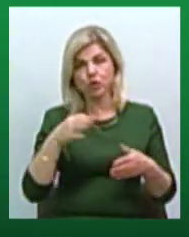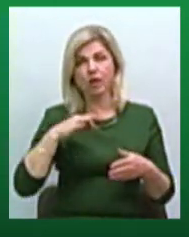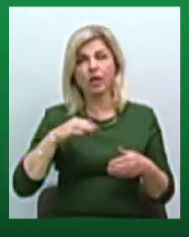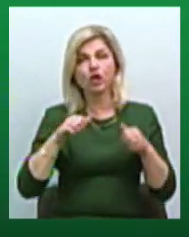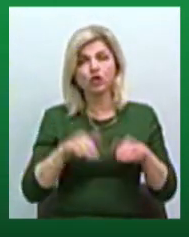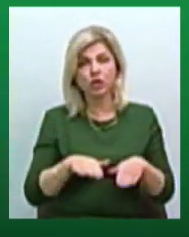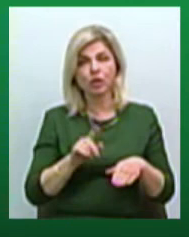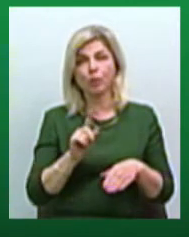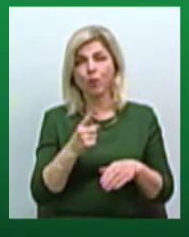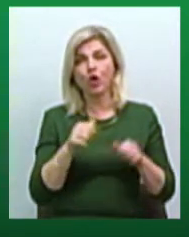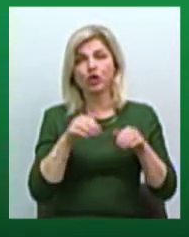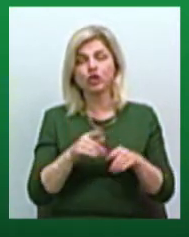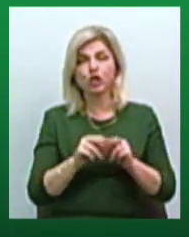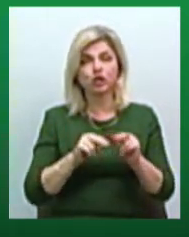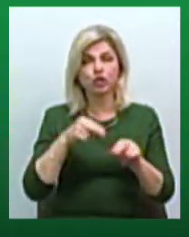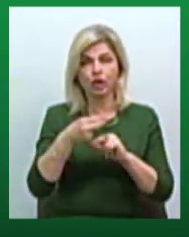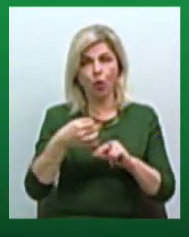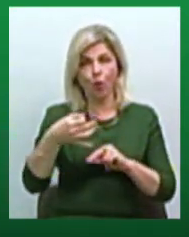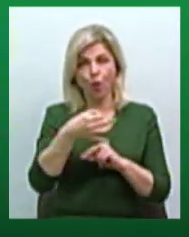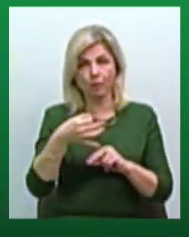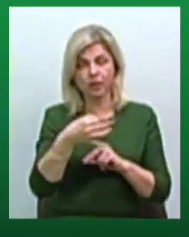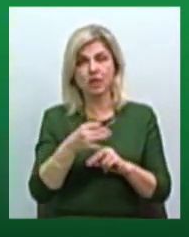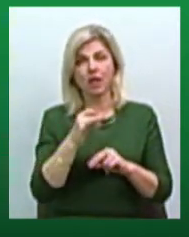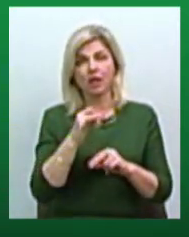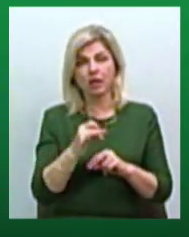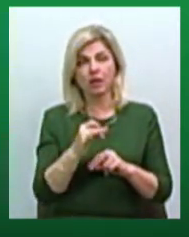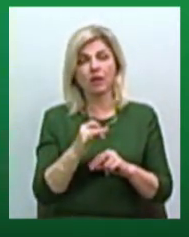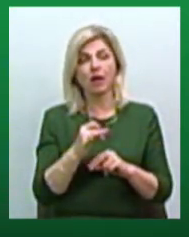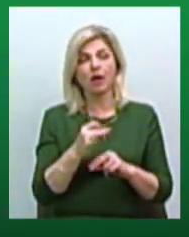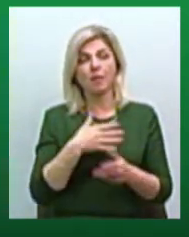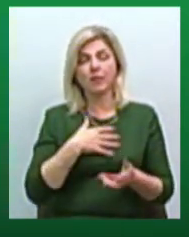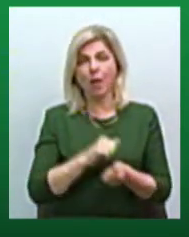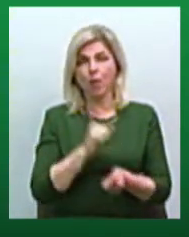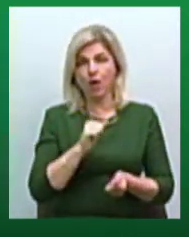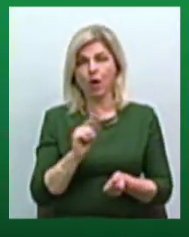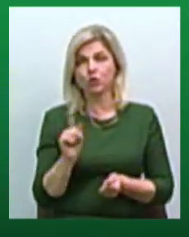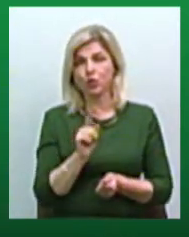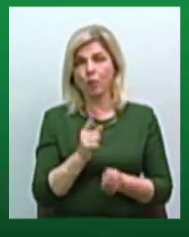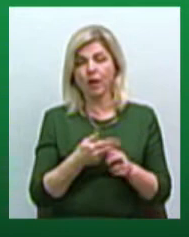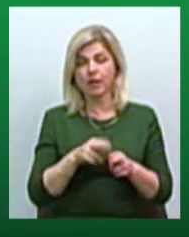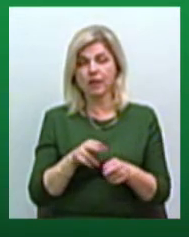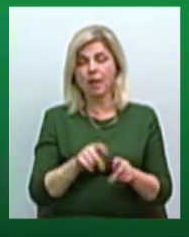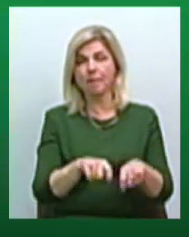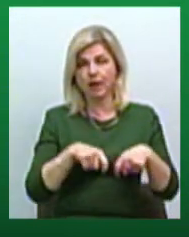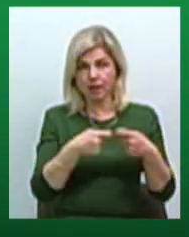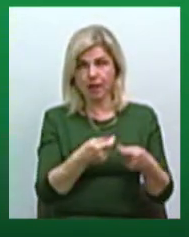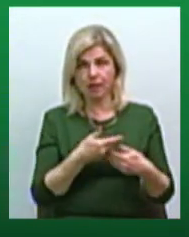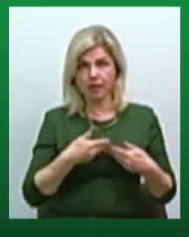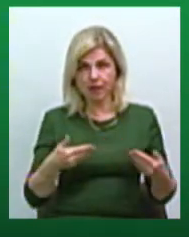вирішити, тому що рішається через область, на жаль, ресурсів дуже мало. Ми все-таки не полягаємо, щоб їх нам передали.